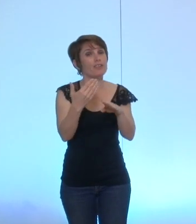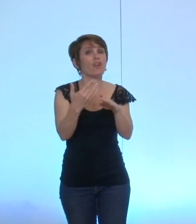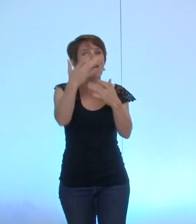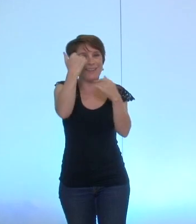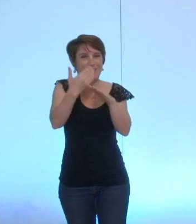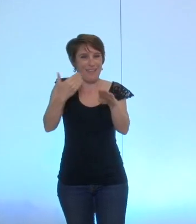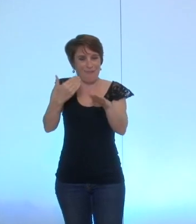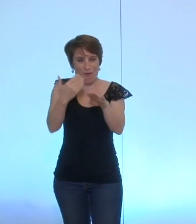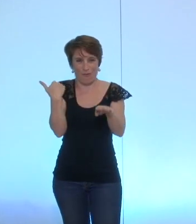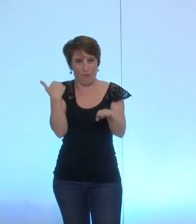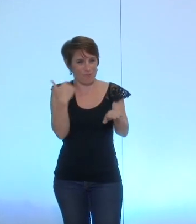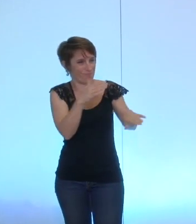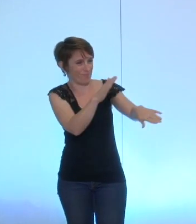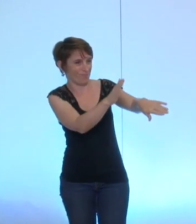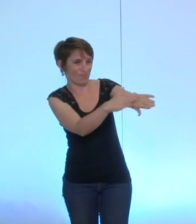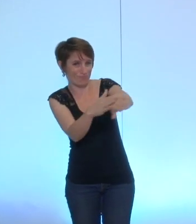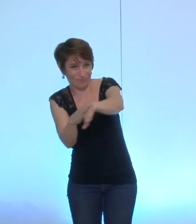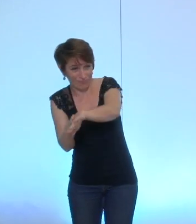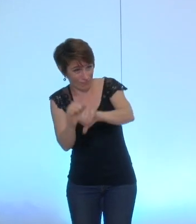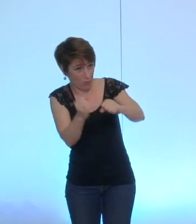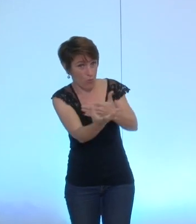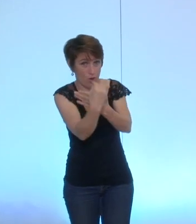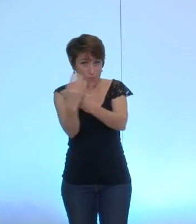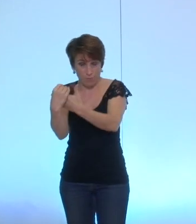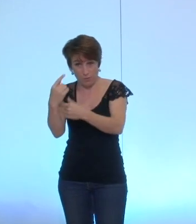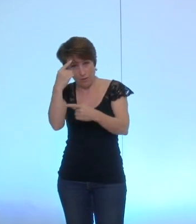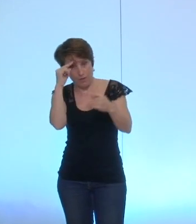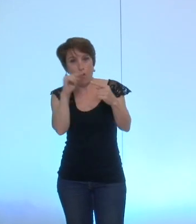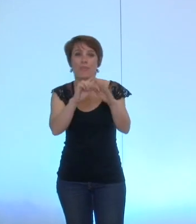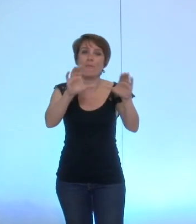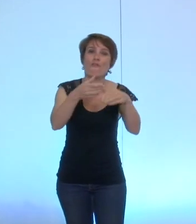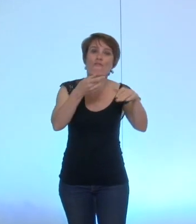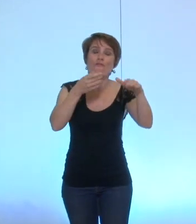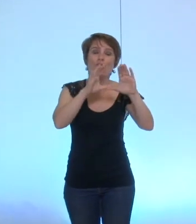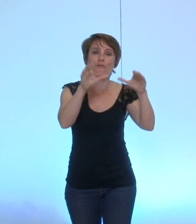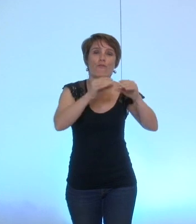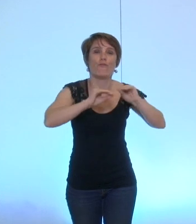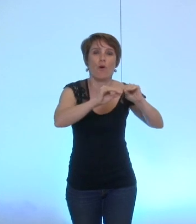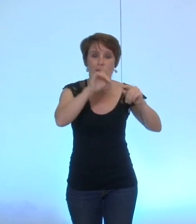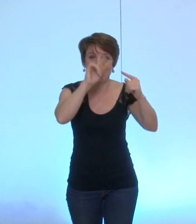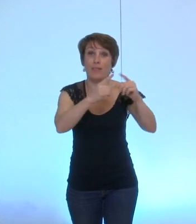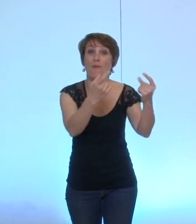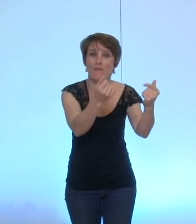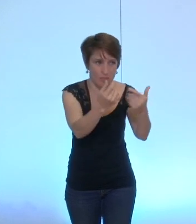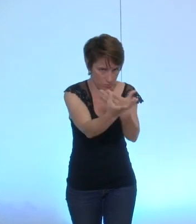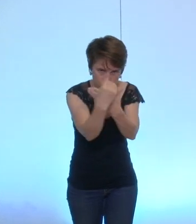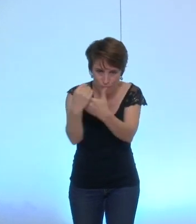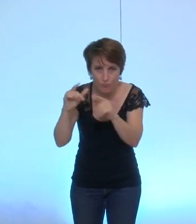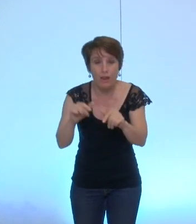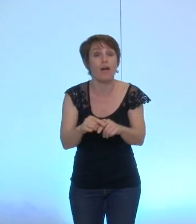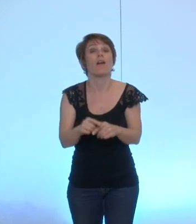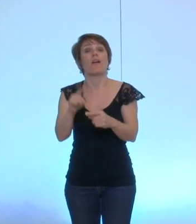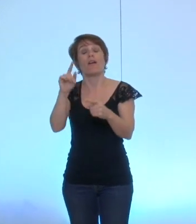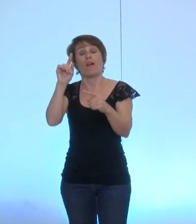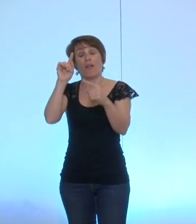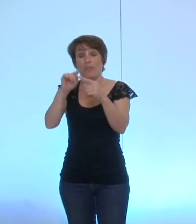sur les questions de finance et de formation aux finances ils l'ont été également sur la question scolaire ils le